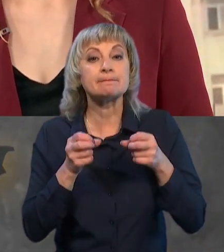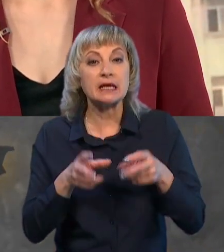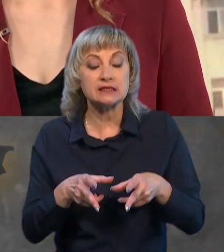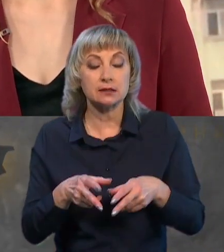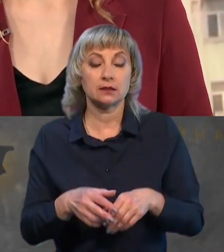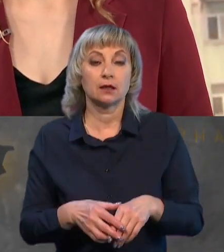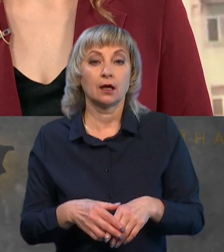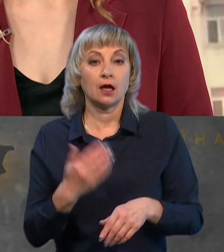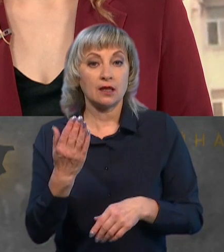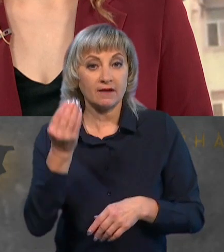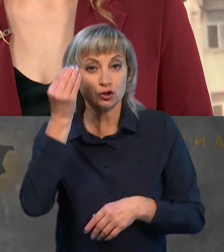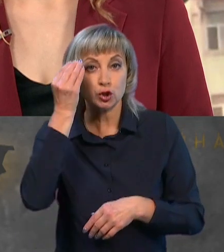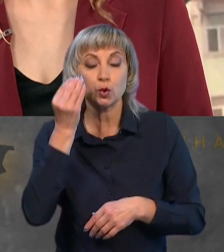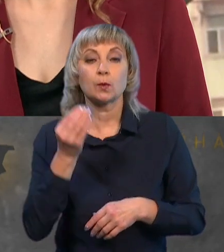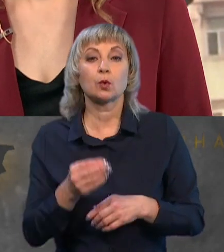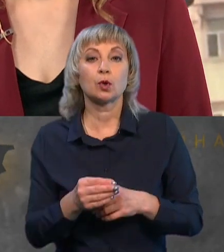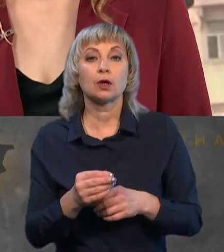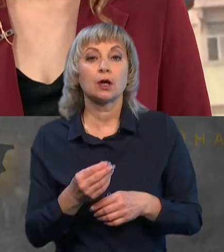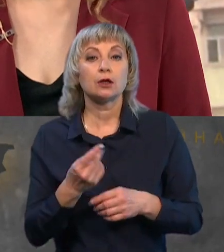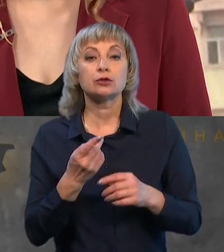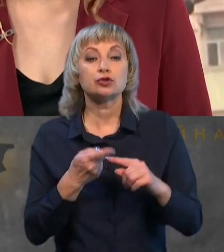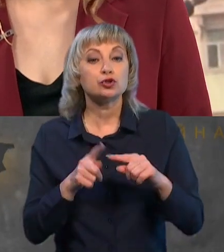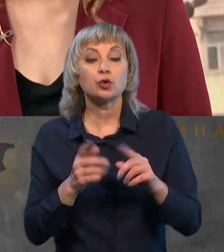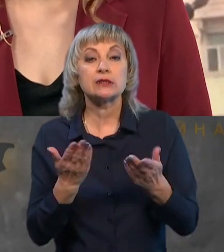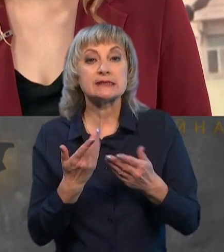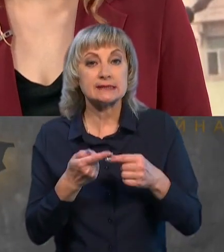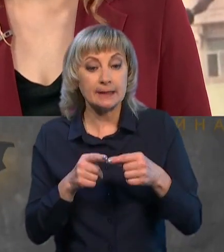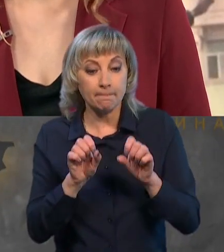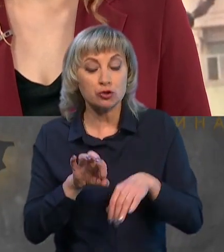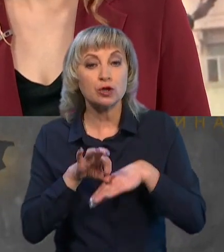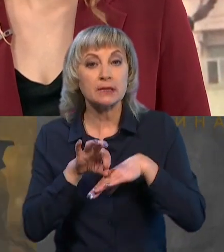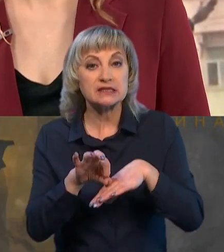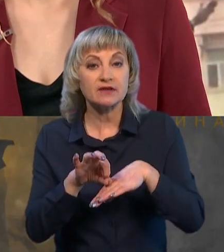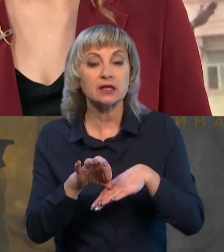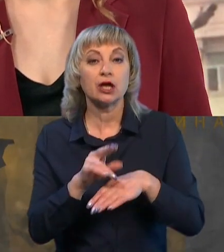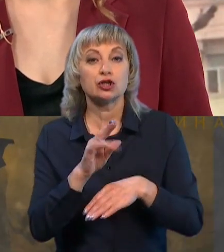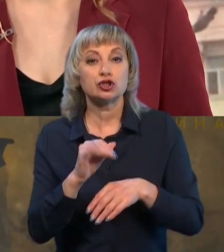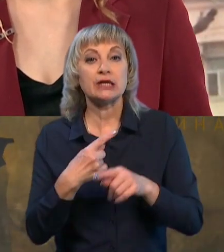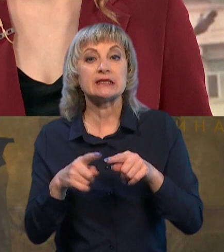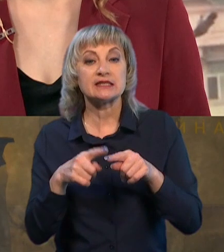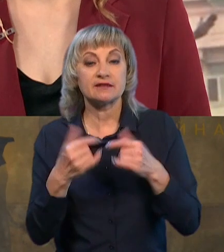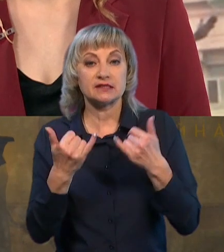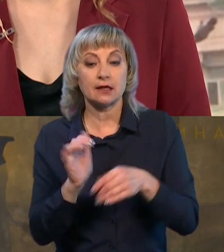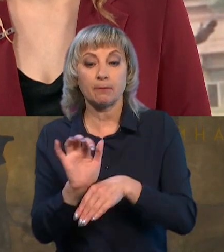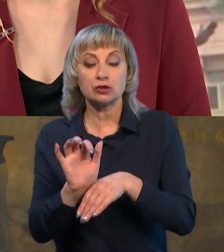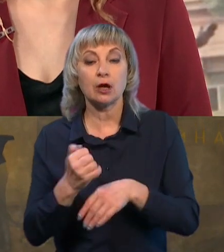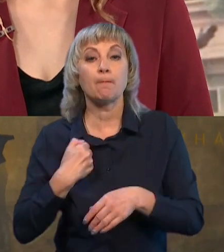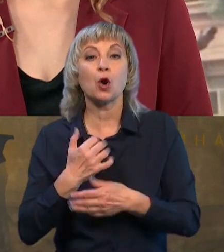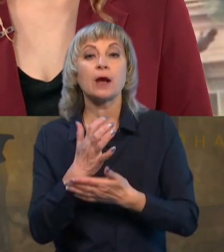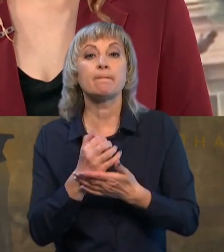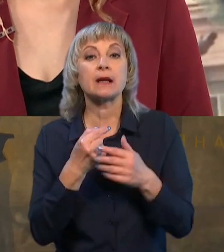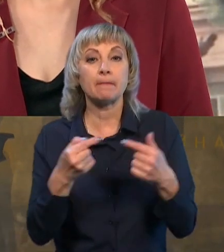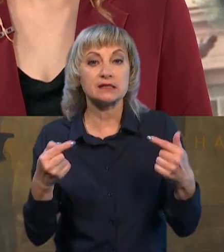На вашу думку, до чого це може призвести і чи інтенсивно зараз постачають боєприпаси